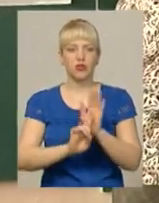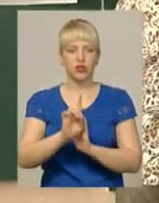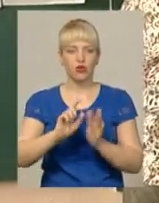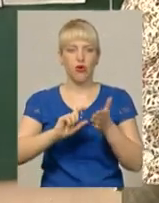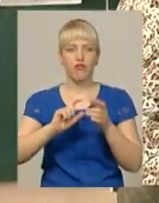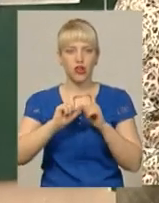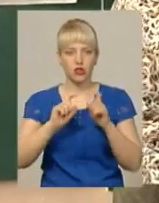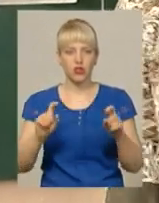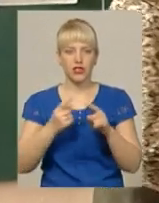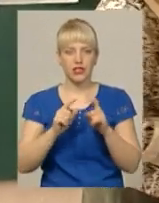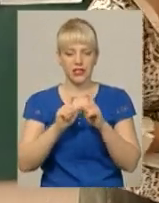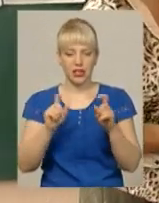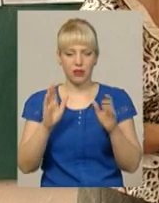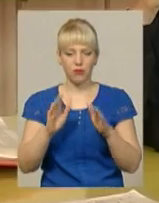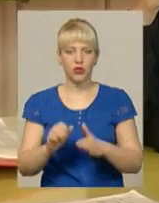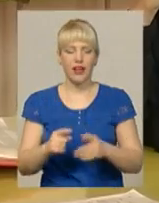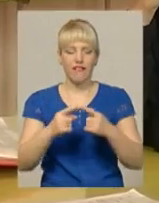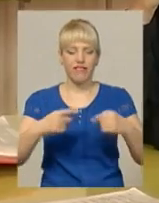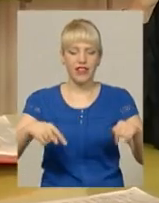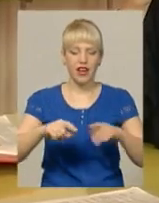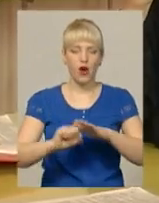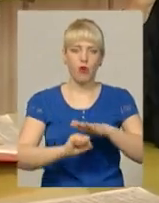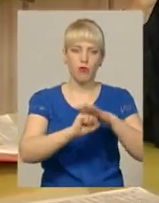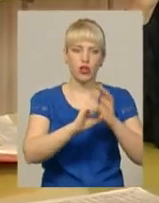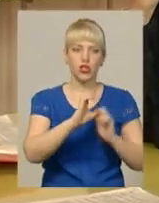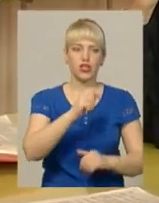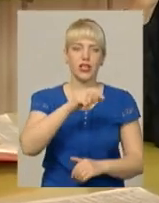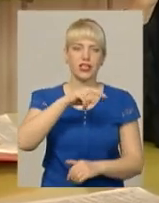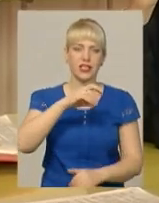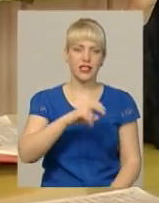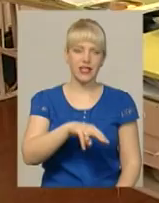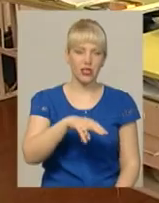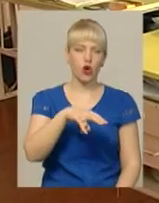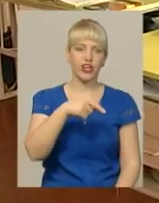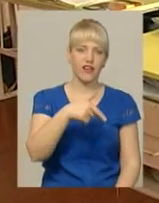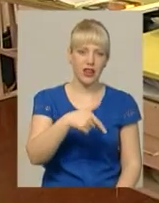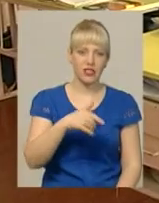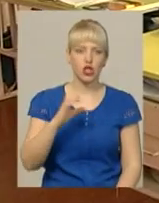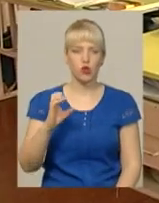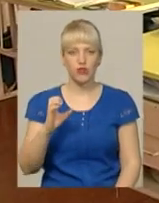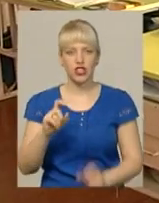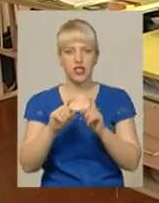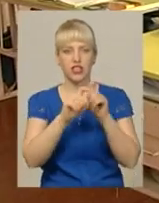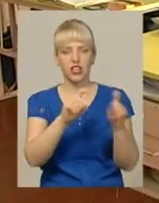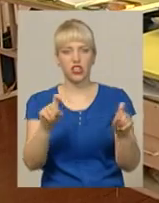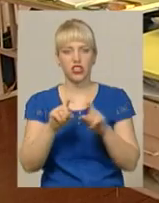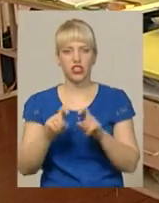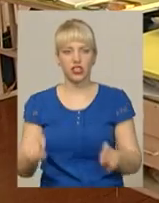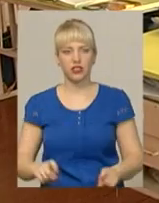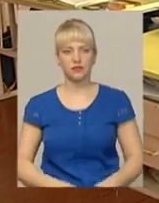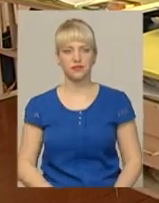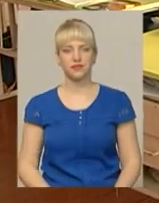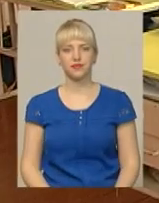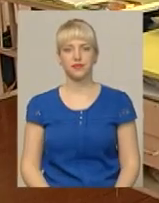ці заклади будуть філіями опорних Стувчинецької та Лісогринівецької шкіл. Дарина Денисенко, Дем'ян Цегольник, Віктор Кривий, Іван Мовчан. Новини